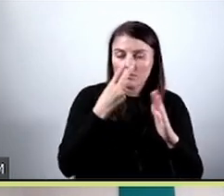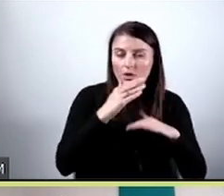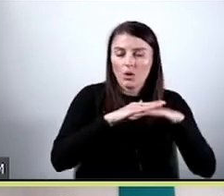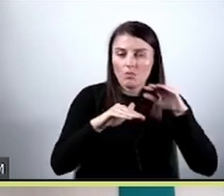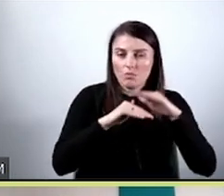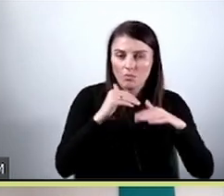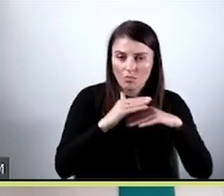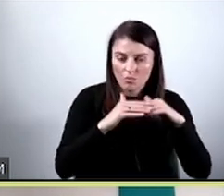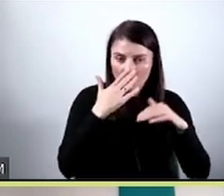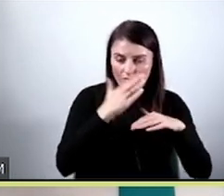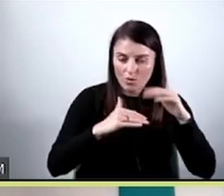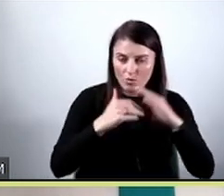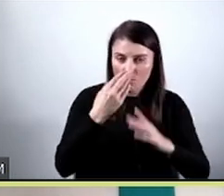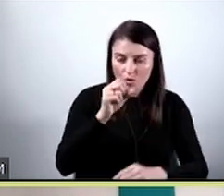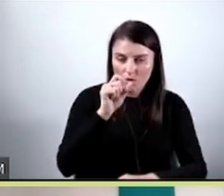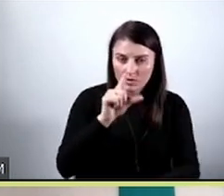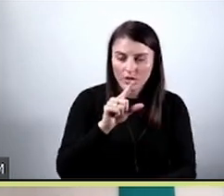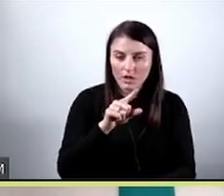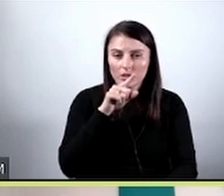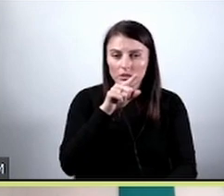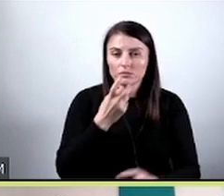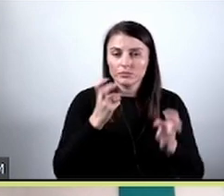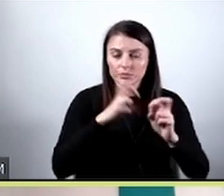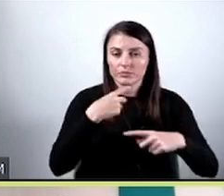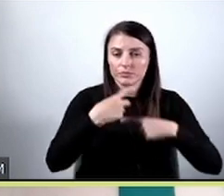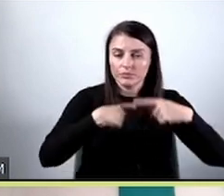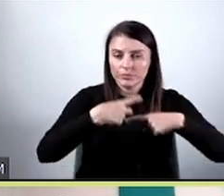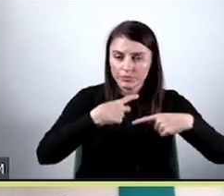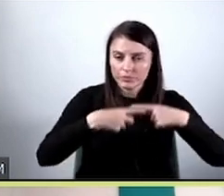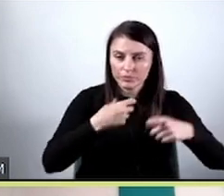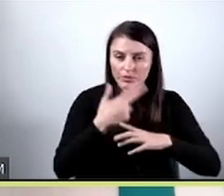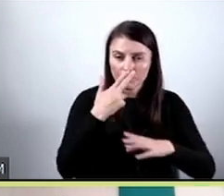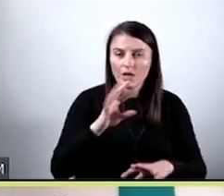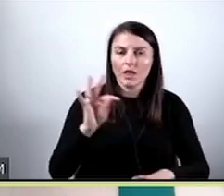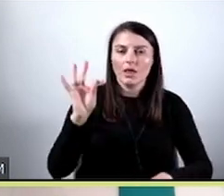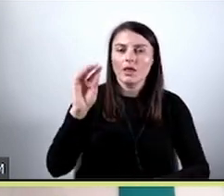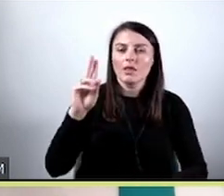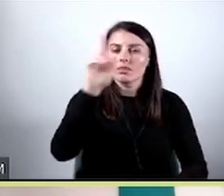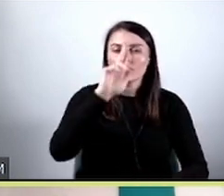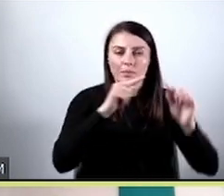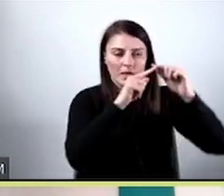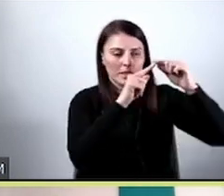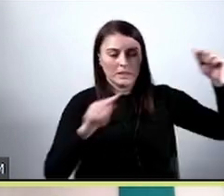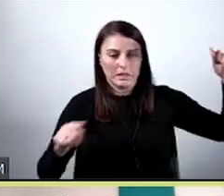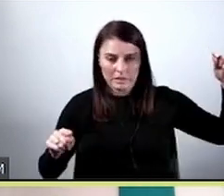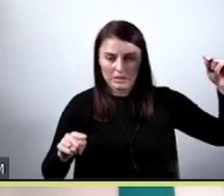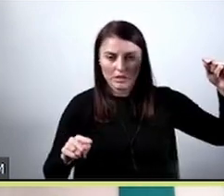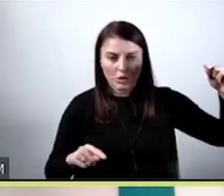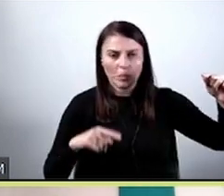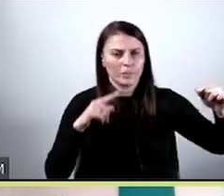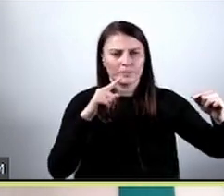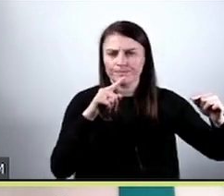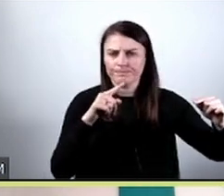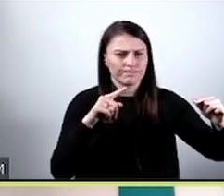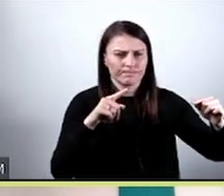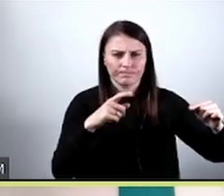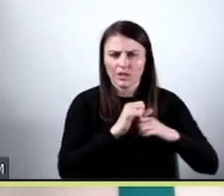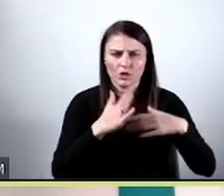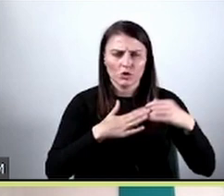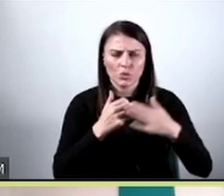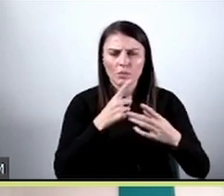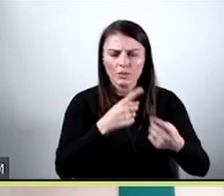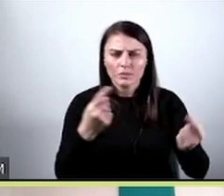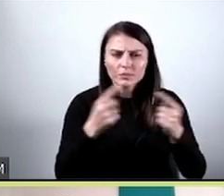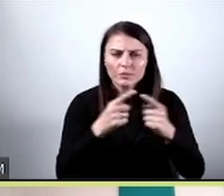który tutaj wygenerował tę niebieską kreskę prostą i widzimy, że to rozwiązanie jest niedouczone. Ona nie oddaje